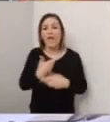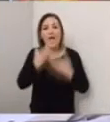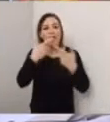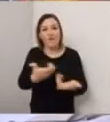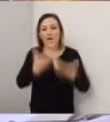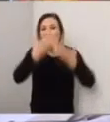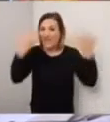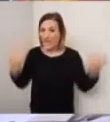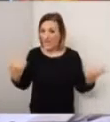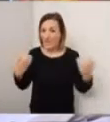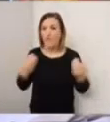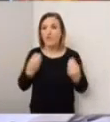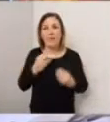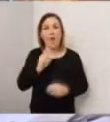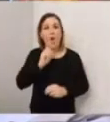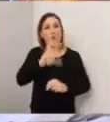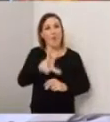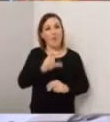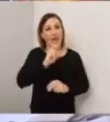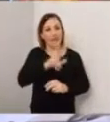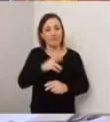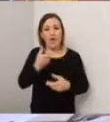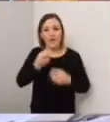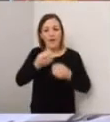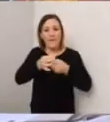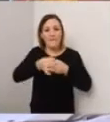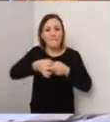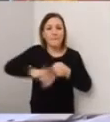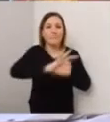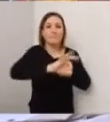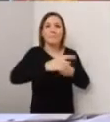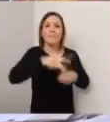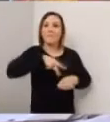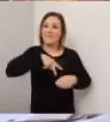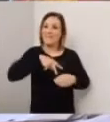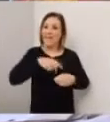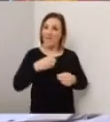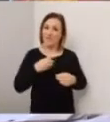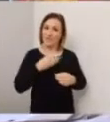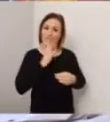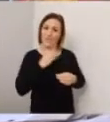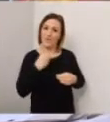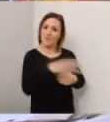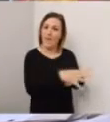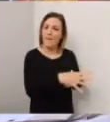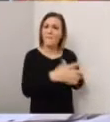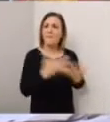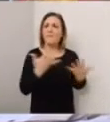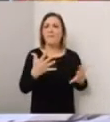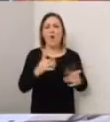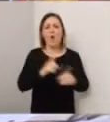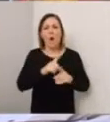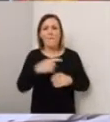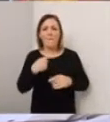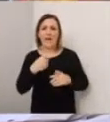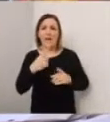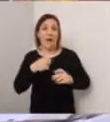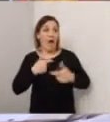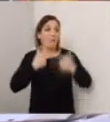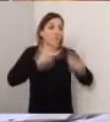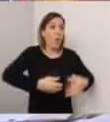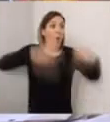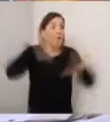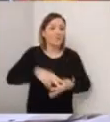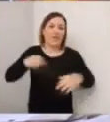aspetti perché spesso queste comunicazioni escono nei gruppi privati e non si tratta di informare